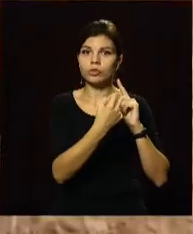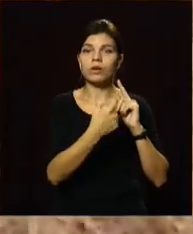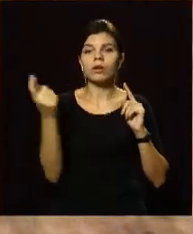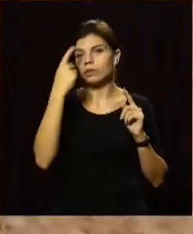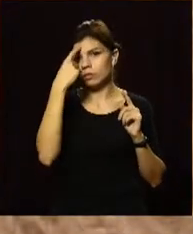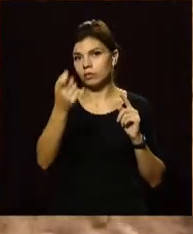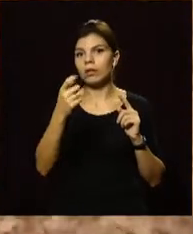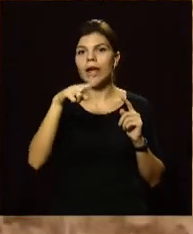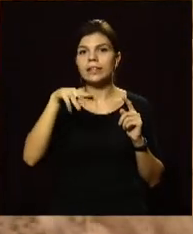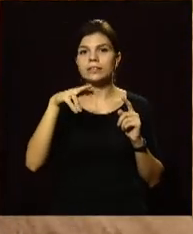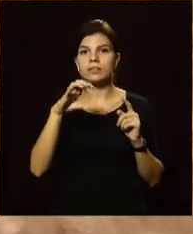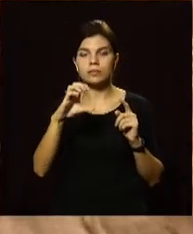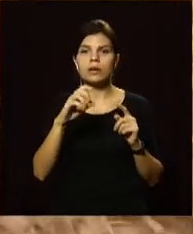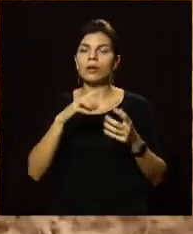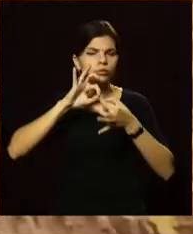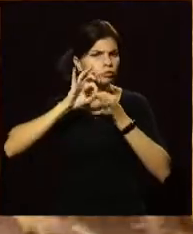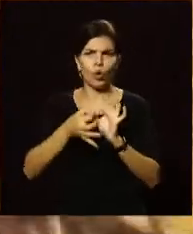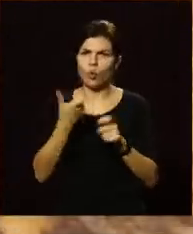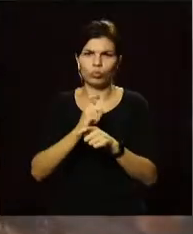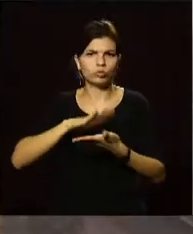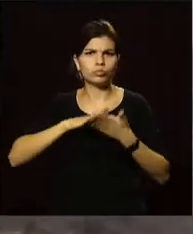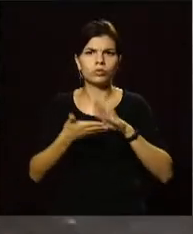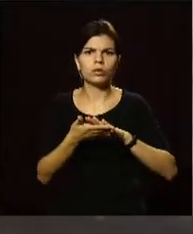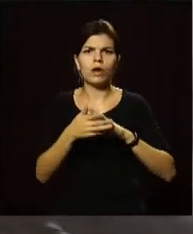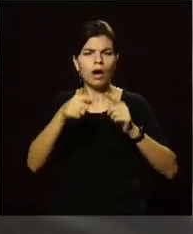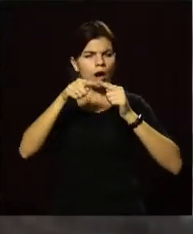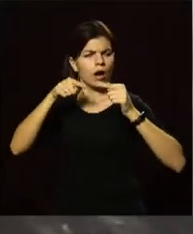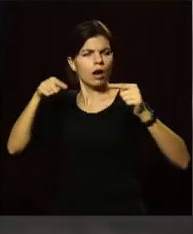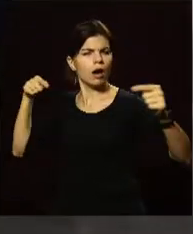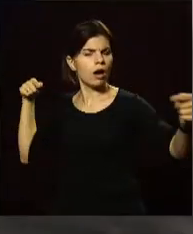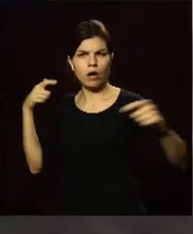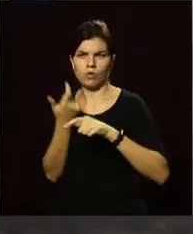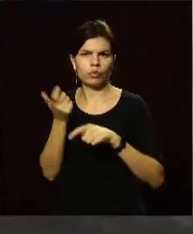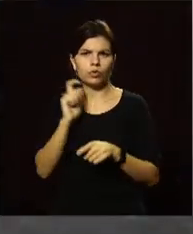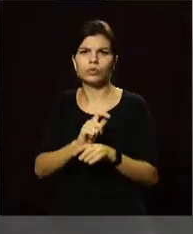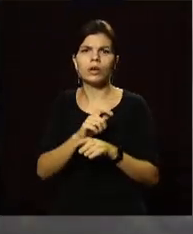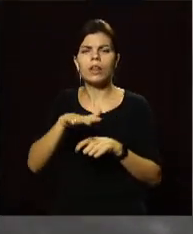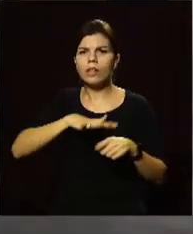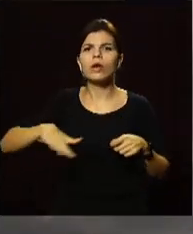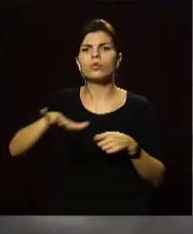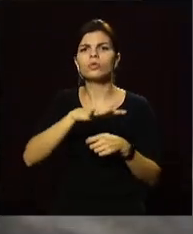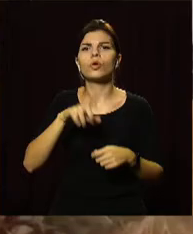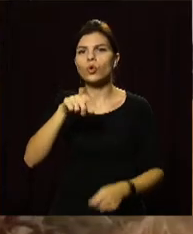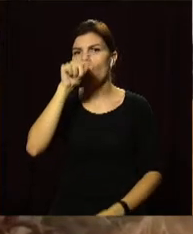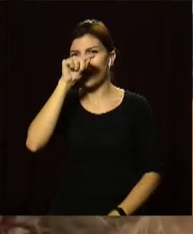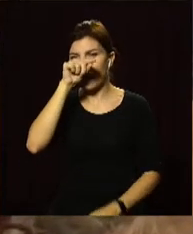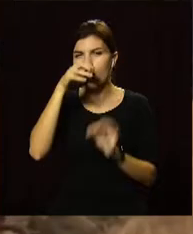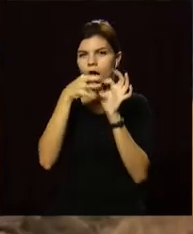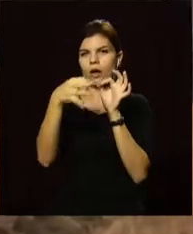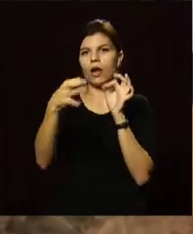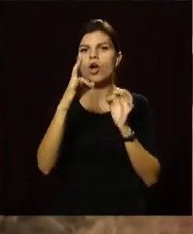ДСНС України, найбільш складна ситуація склалася вздовж лінії розмежування, а також на території Станично-Луганського,